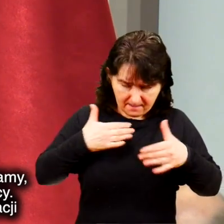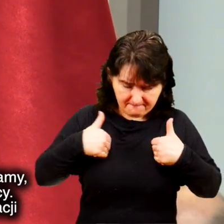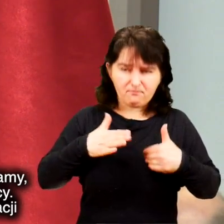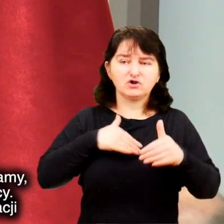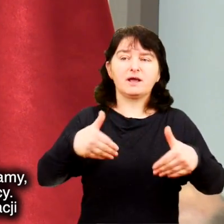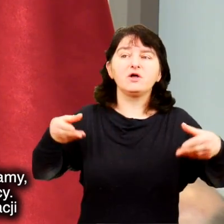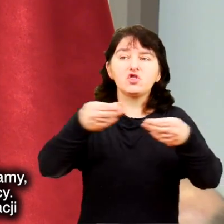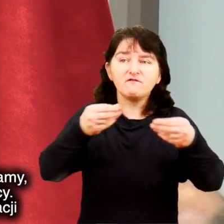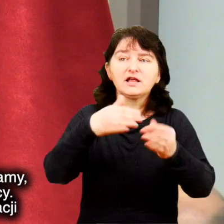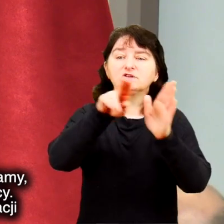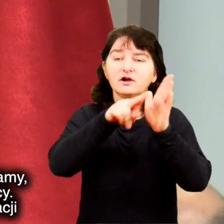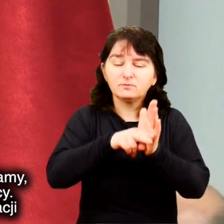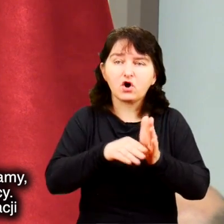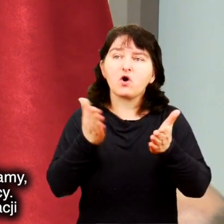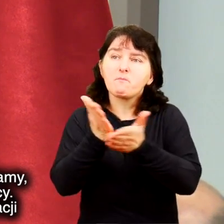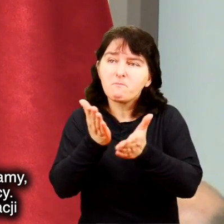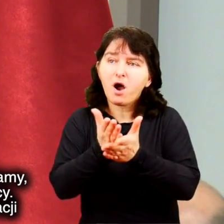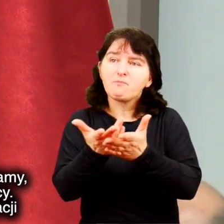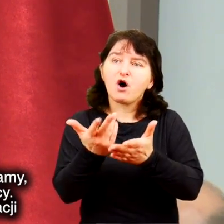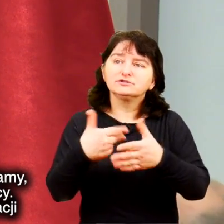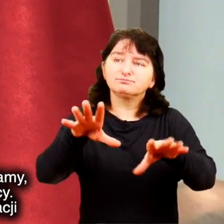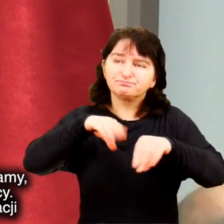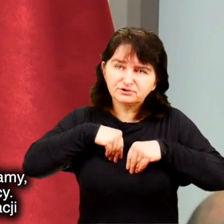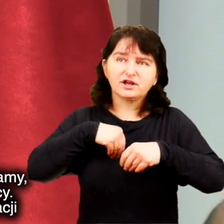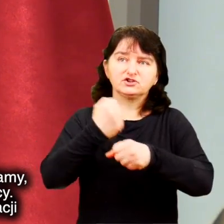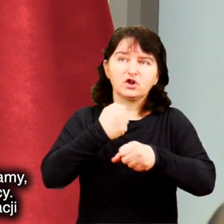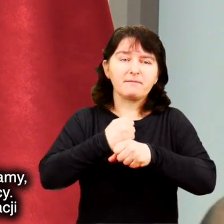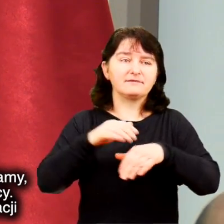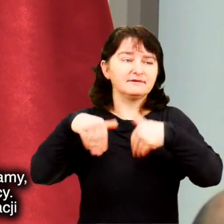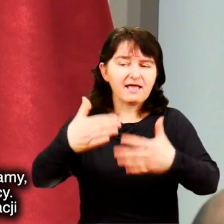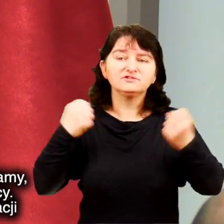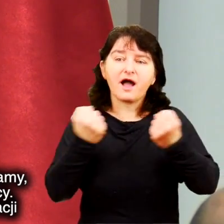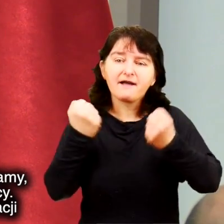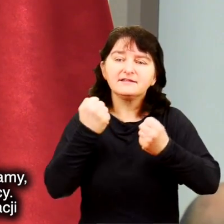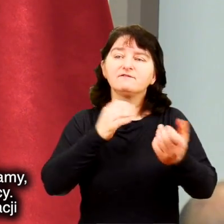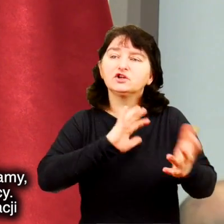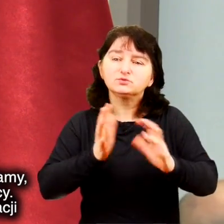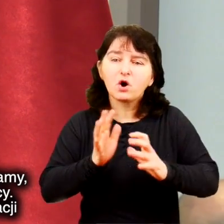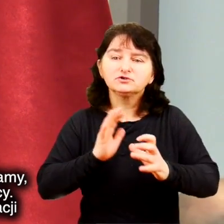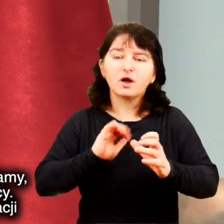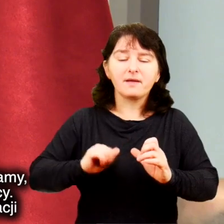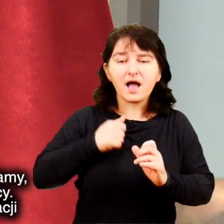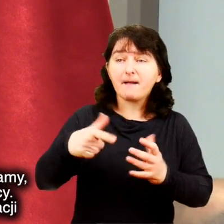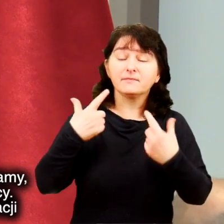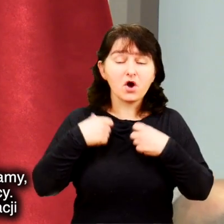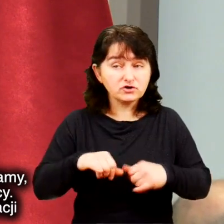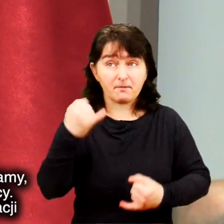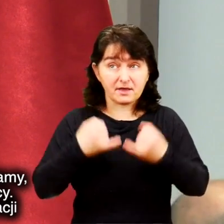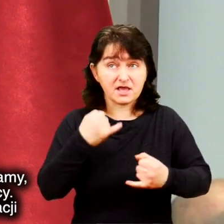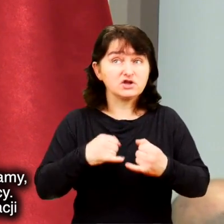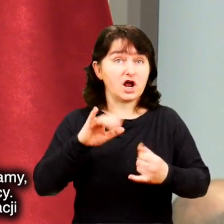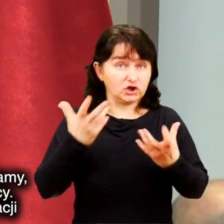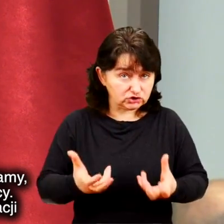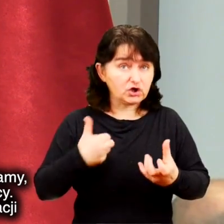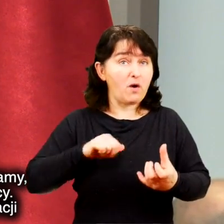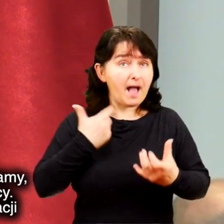to możemy dofinansować programy. Możemy pomóc w zatrudnieniu przez aktywne formy, żeby